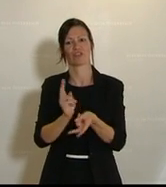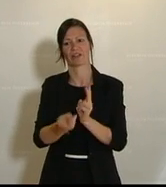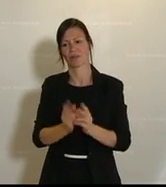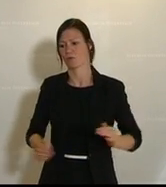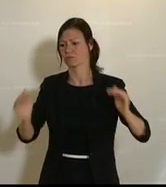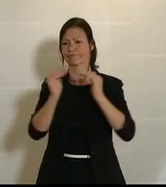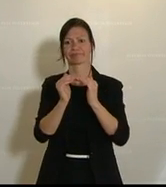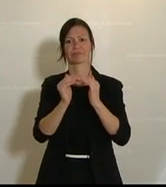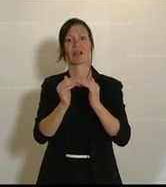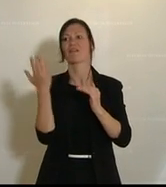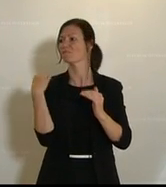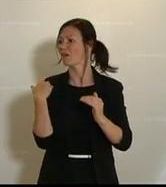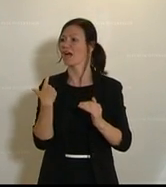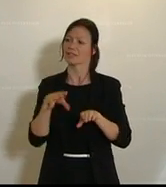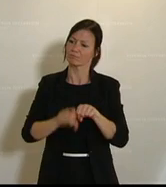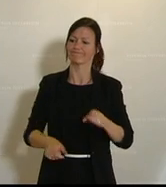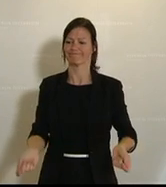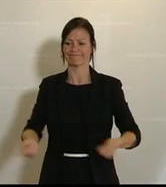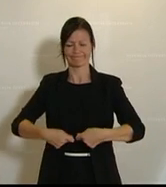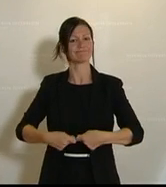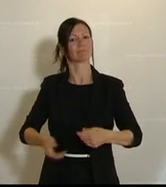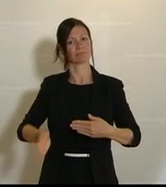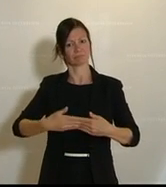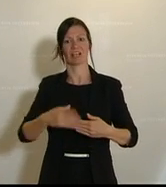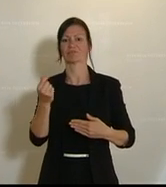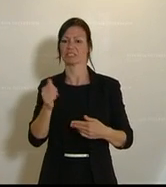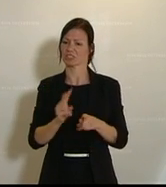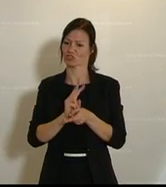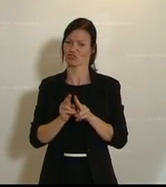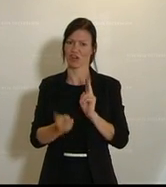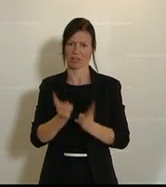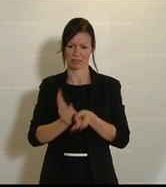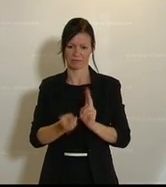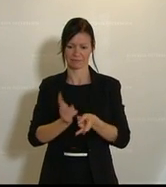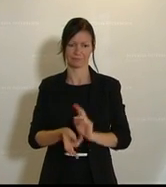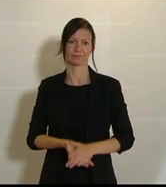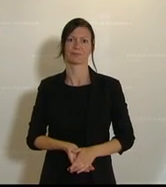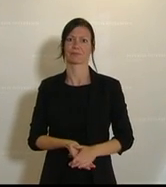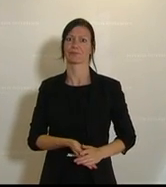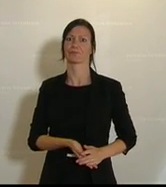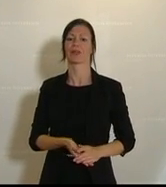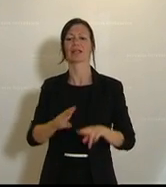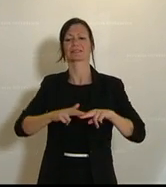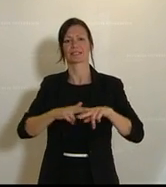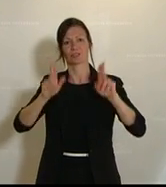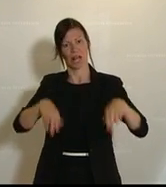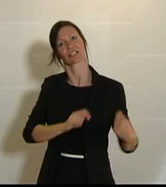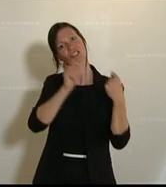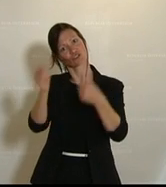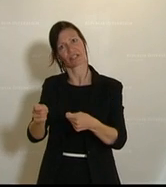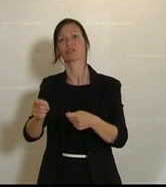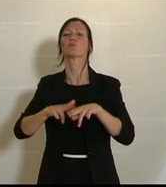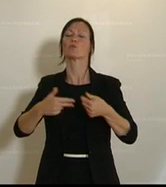den Erzwungenen Schließung entstandenen finanziellen Schaden. Der Entschließungsantrag. Der Nationalrat wolle beschließen, die